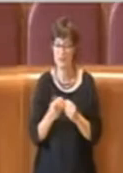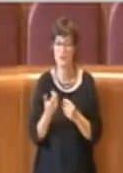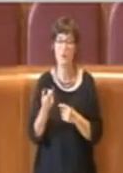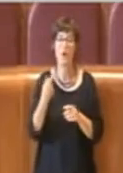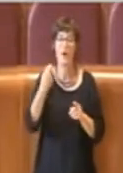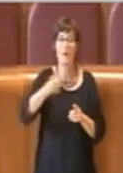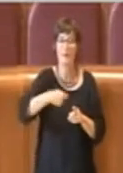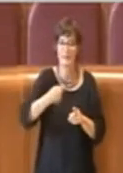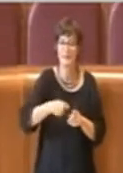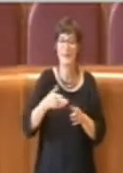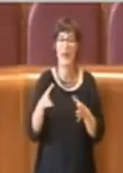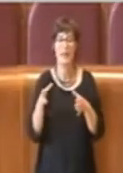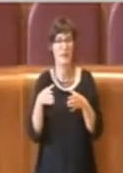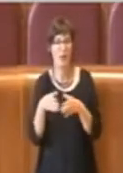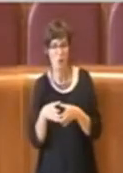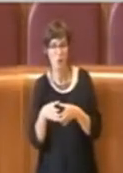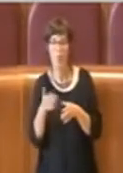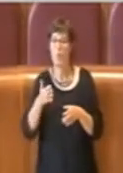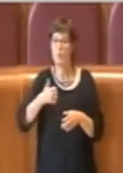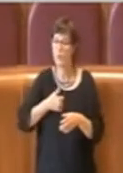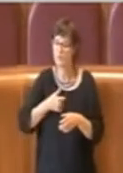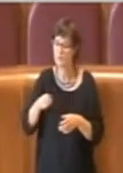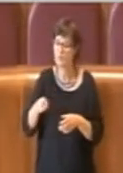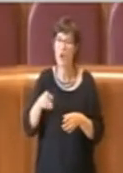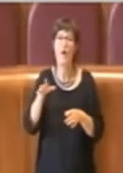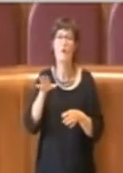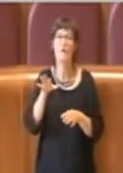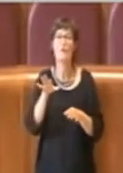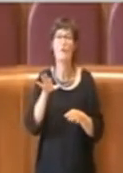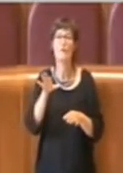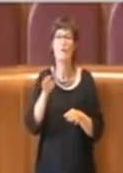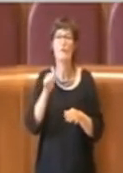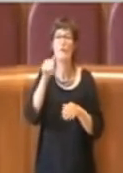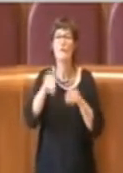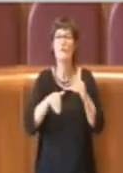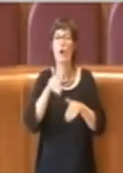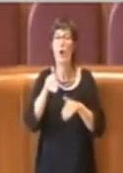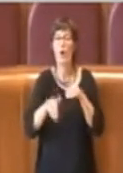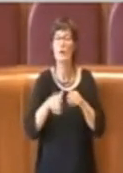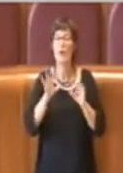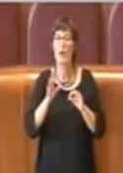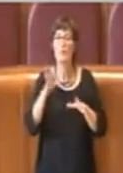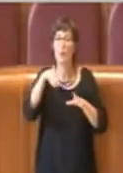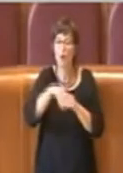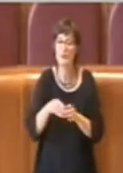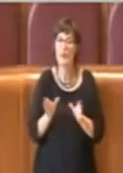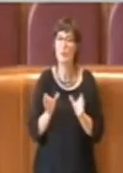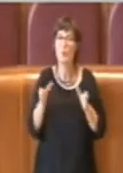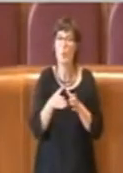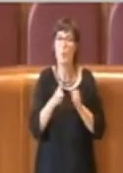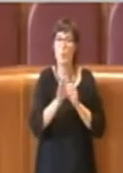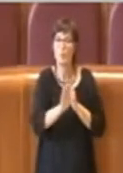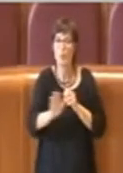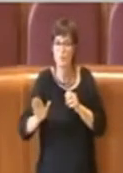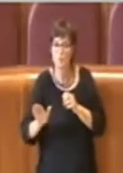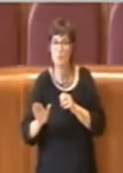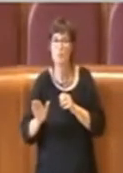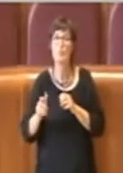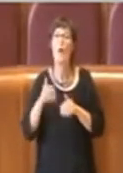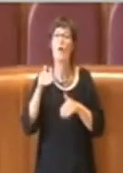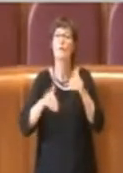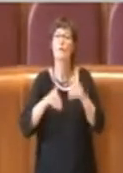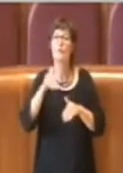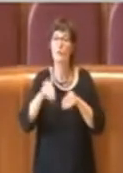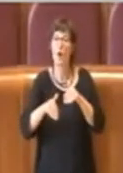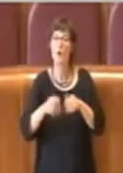singoli votino in seno a se stessi, quindi al gruppo in sé, questi rappresentanti. Quindi non vota l